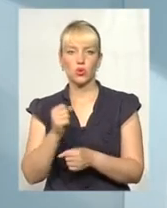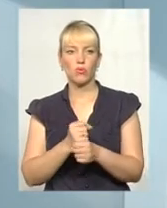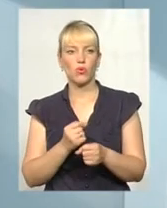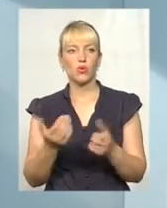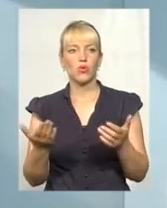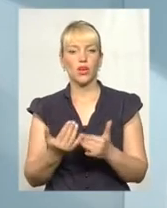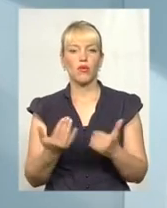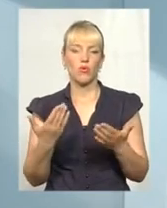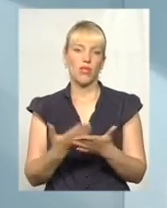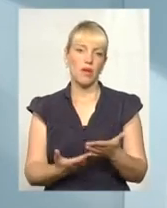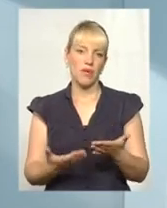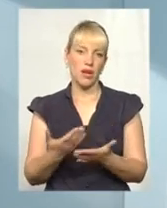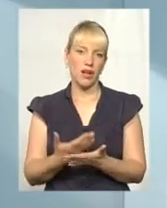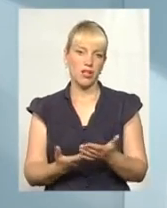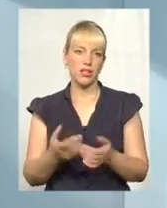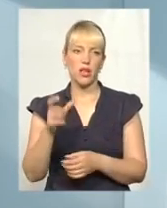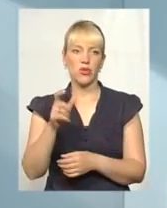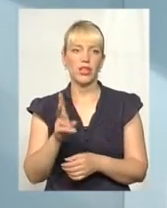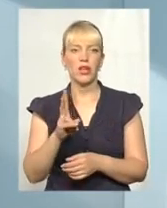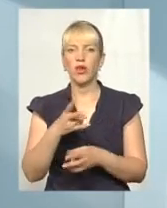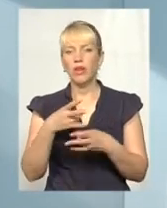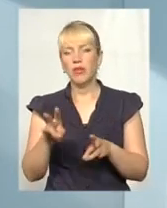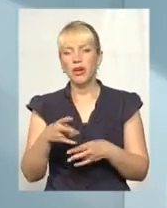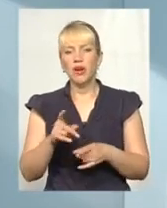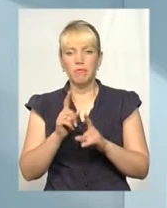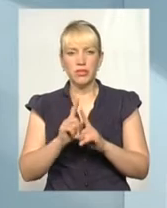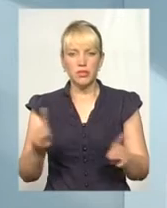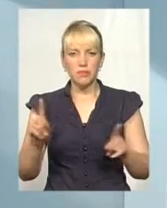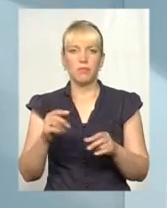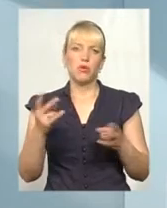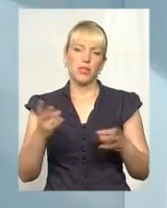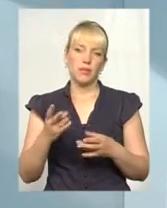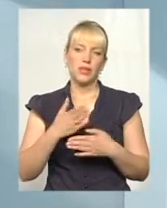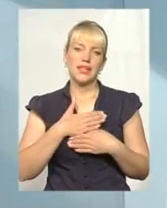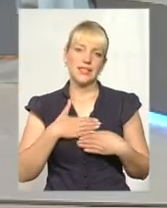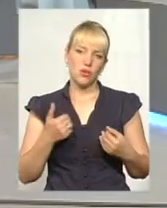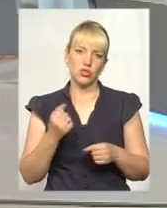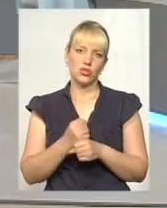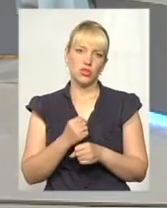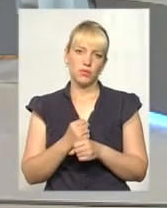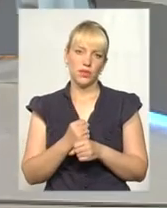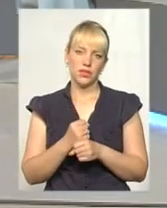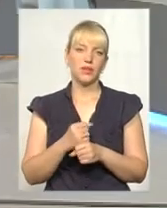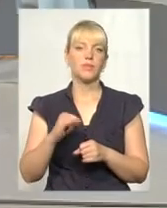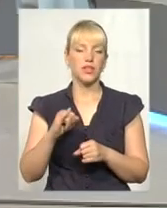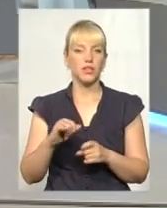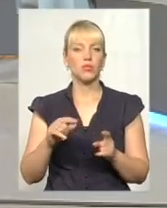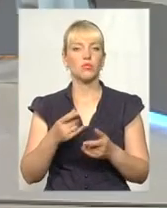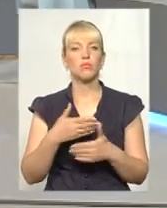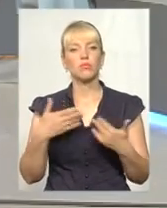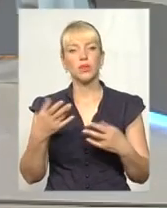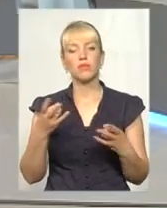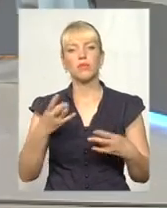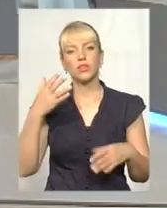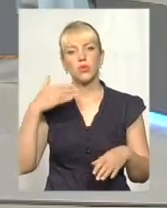яку, наприклад, людина, яка не потребує особливих потреб, не захоче. Розумієте? Тому ми повинні